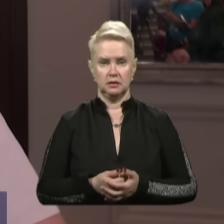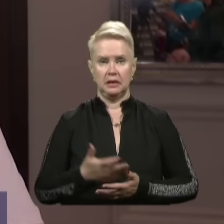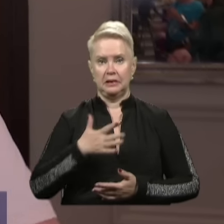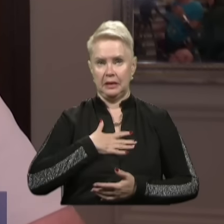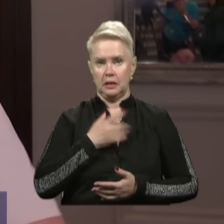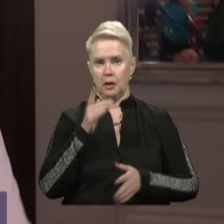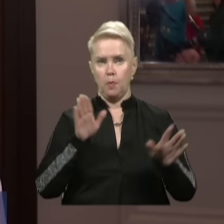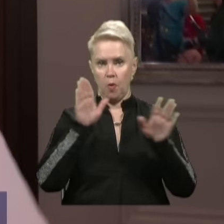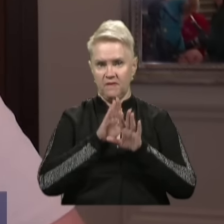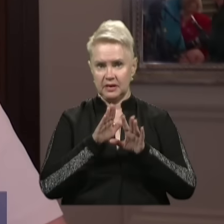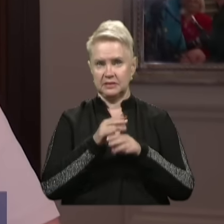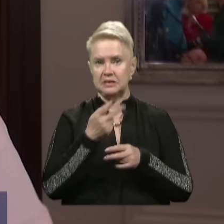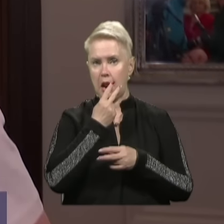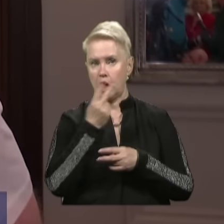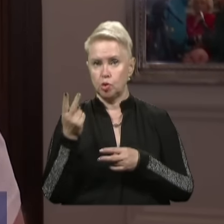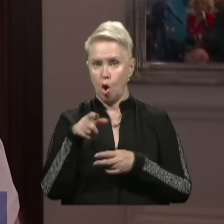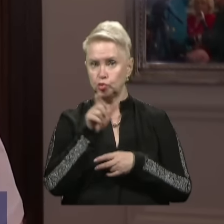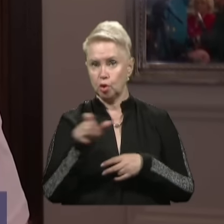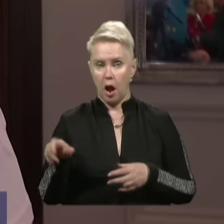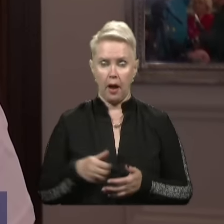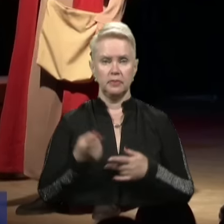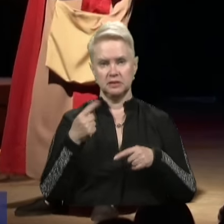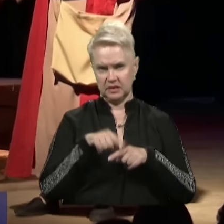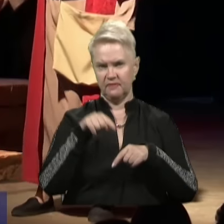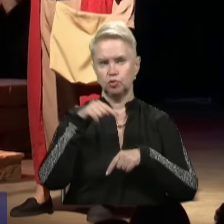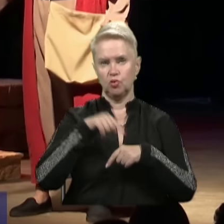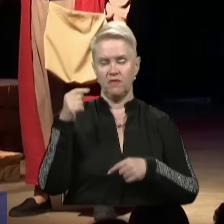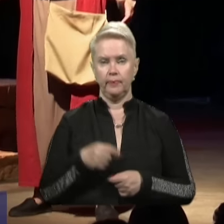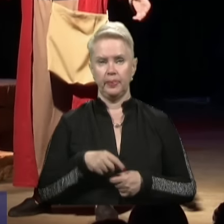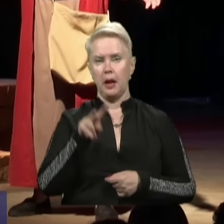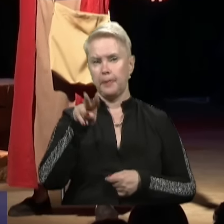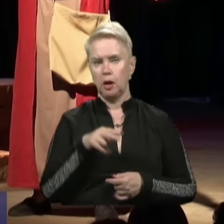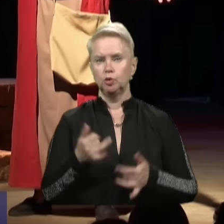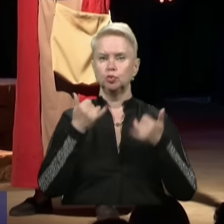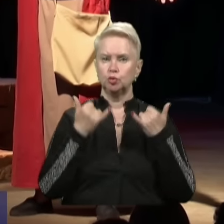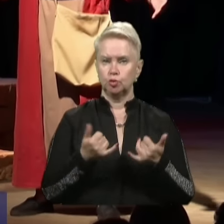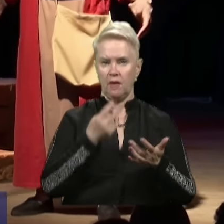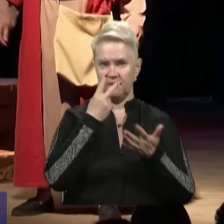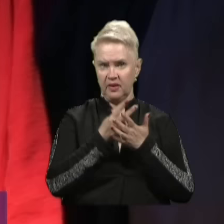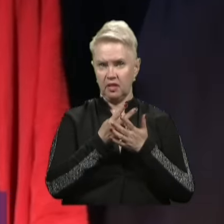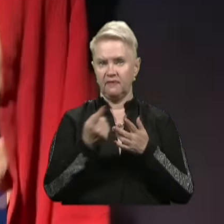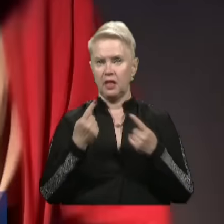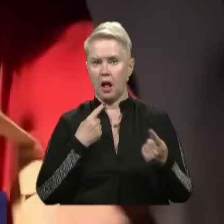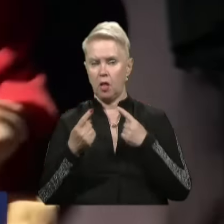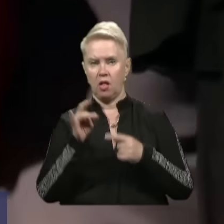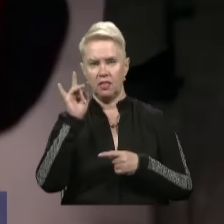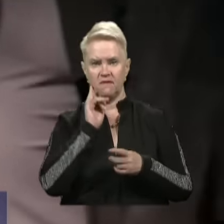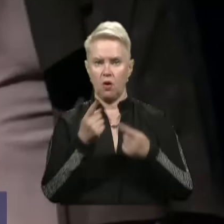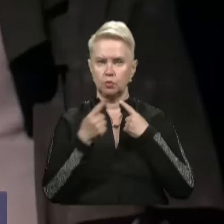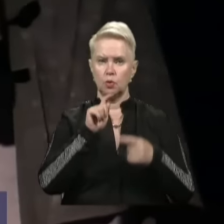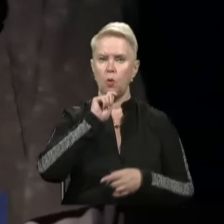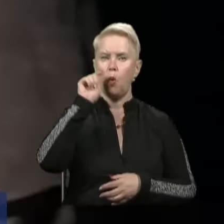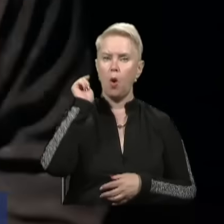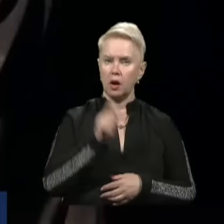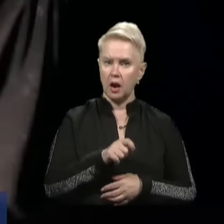дихає одним повітрям з глядачами і це відчувається. Паралель із сучасністю помітна і в діалогах. Євреї розмовляють